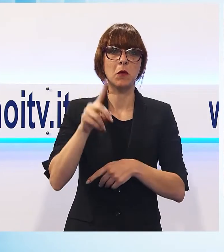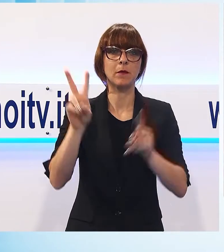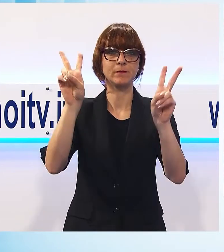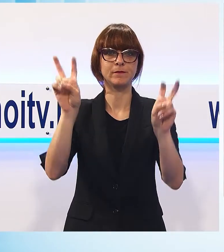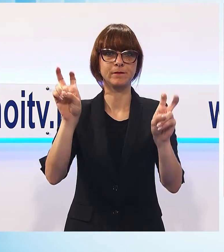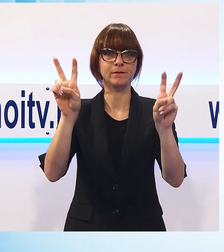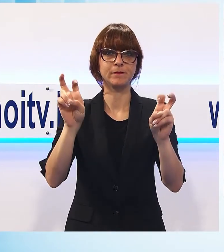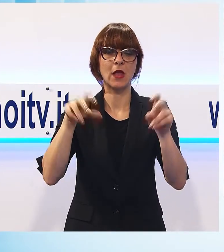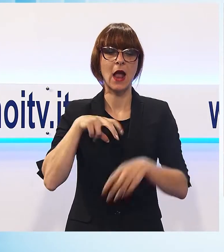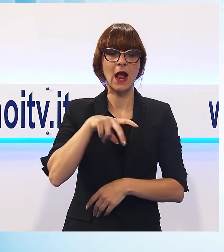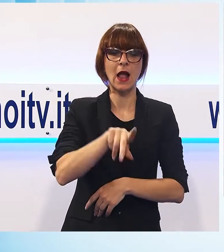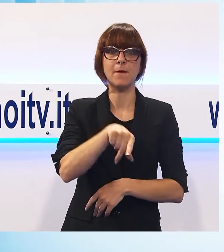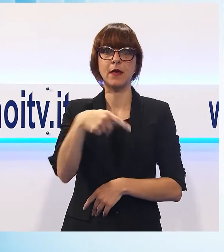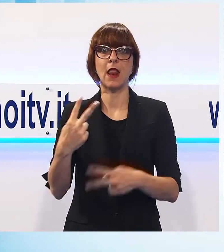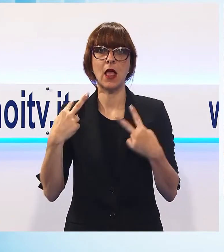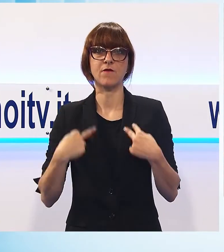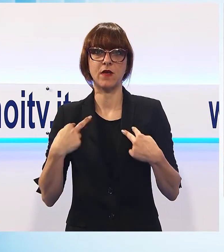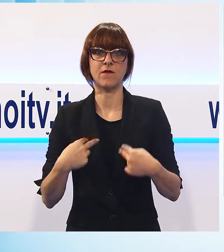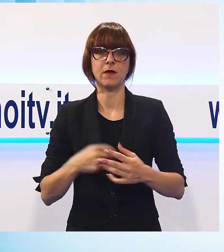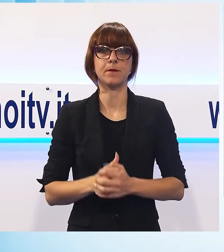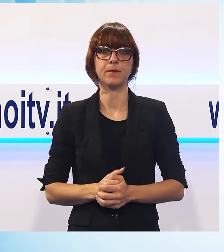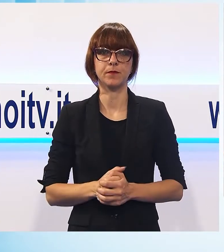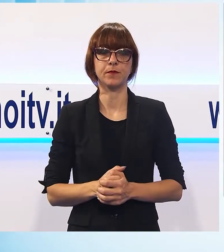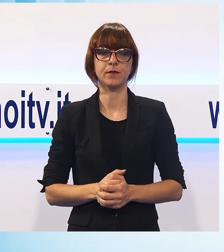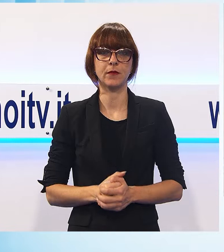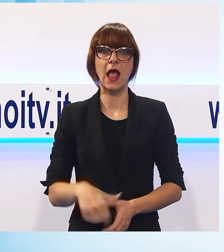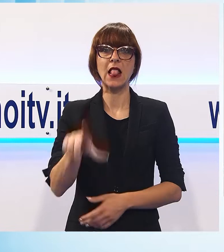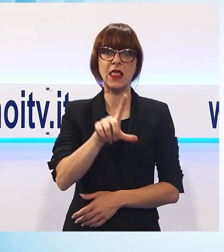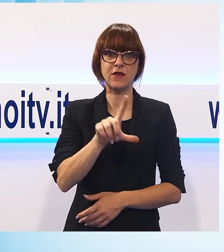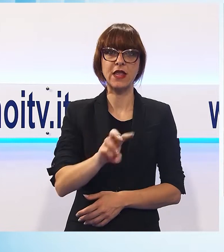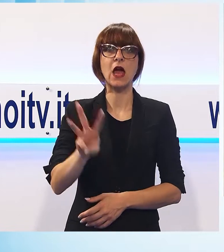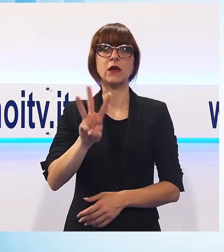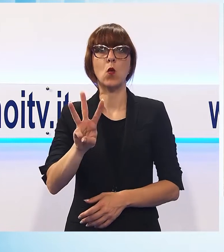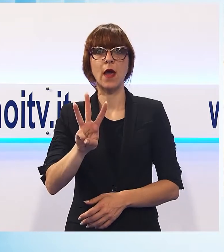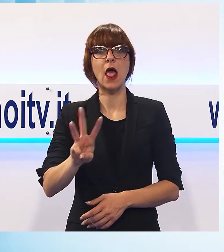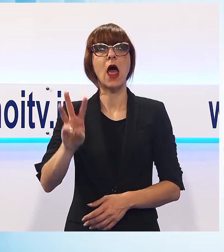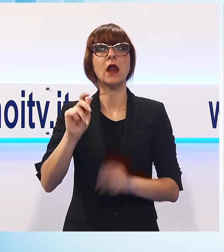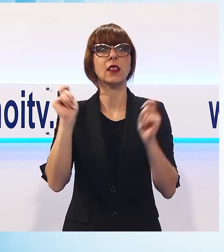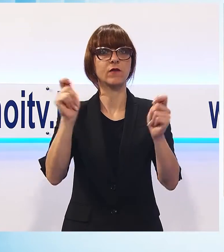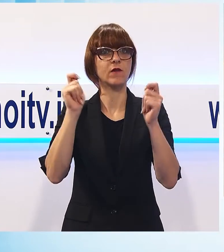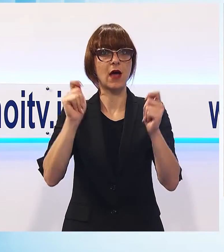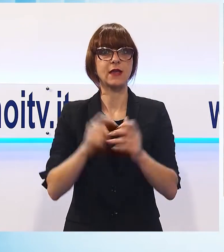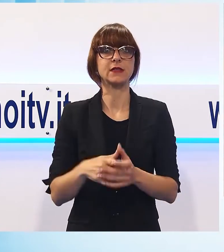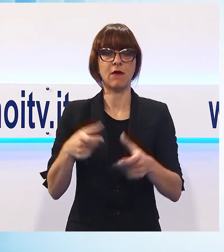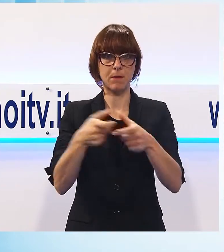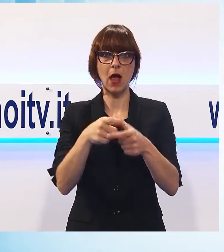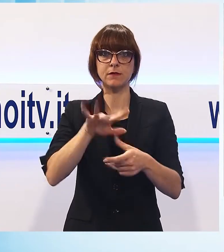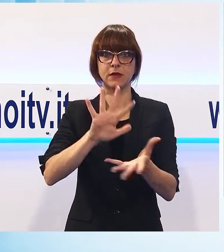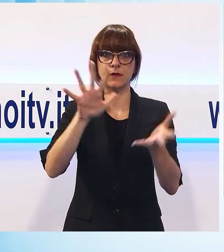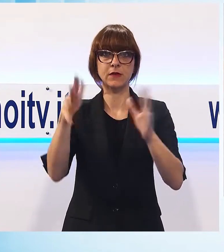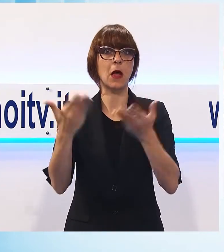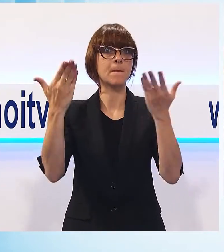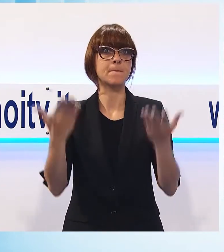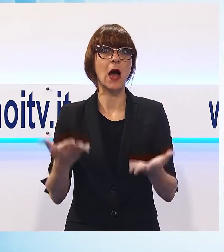Boom di presenze all'Evigliani Wine Art Festival, lo storico borgo si è trasformato in un parco della fantasia, spettacoli di